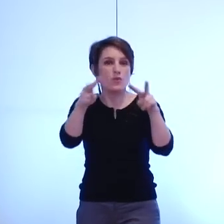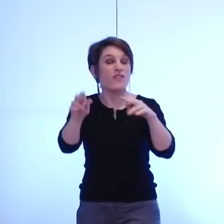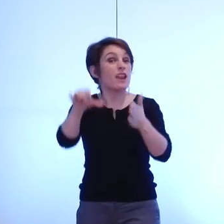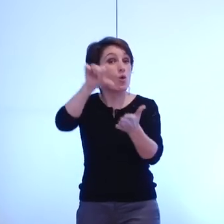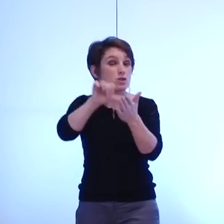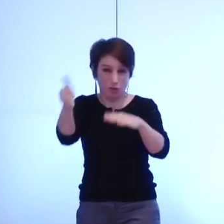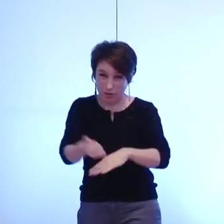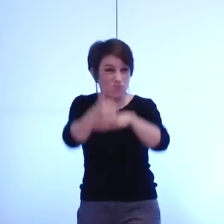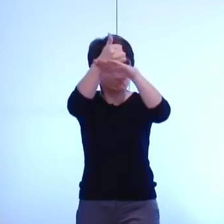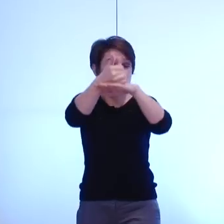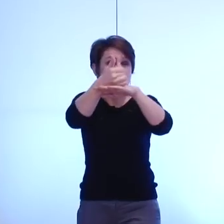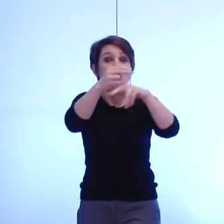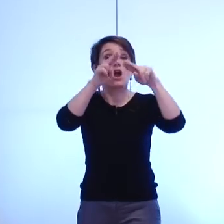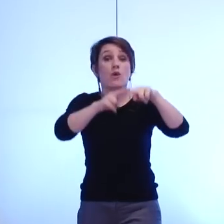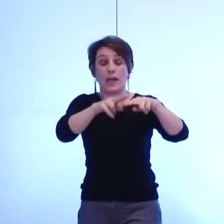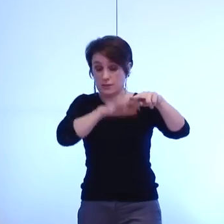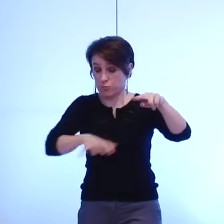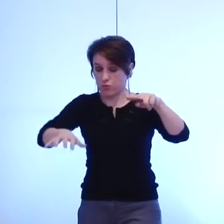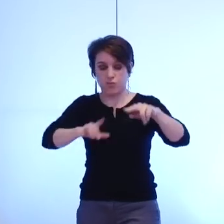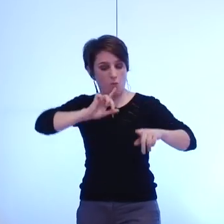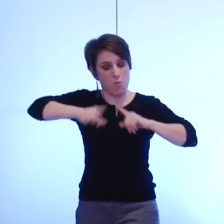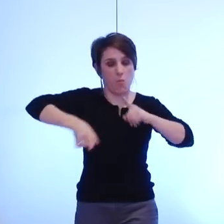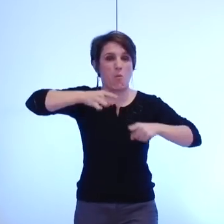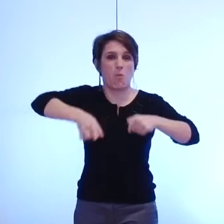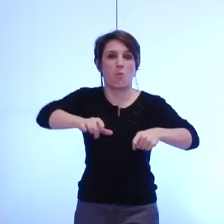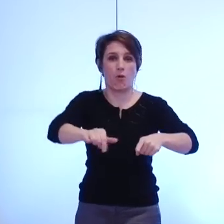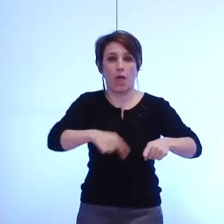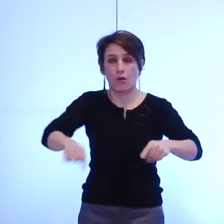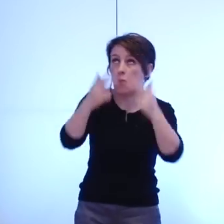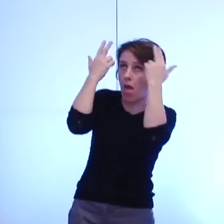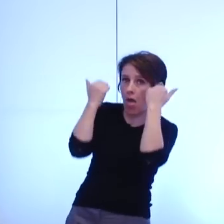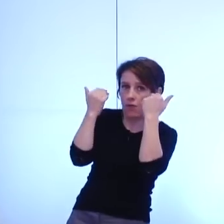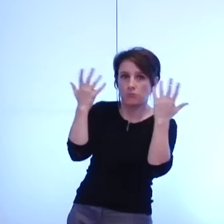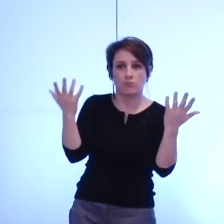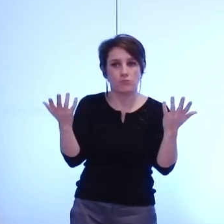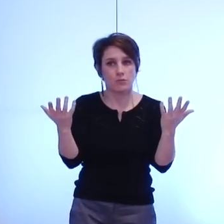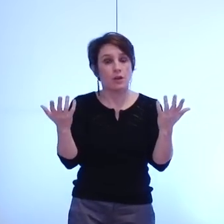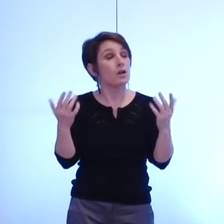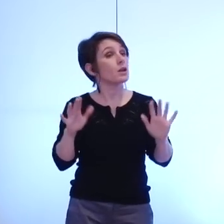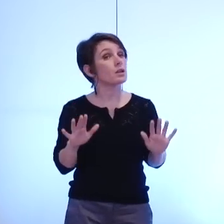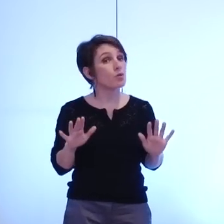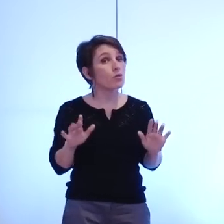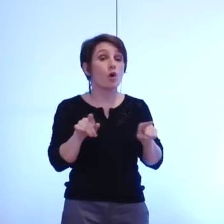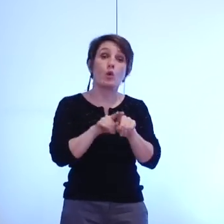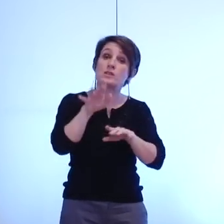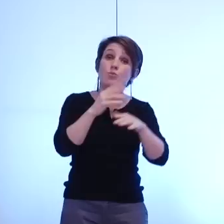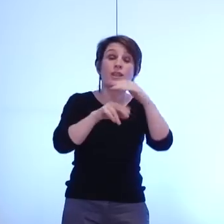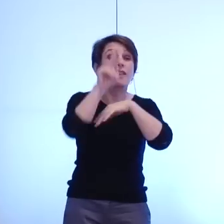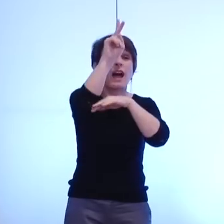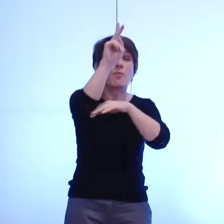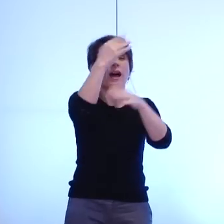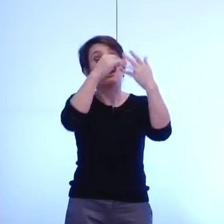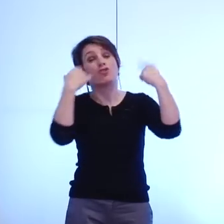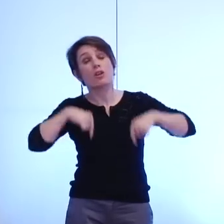valoir dire aussi qu'il n'y a qu'à Paris dans quelques bureaux que l'on imagine que l'on peut basculer du jour au lendemain au 1er